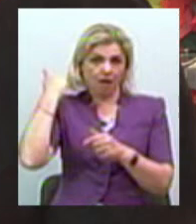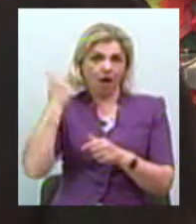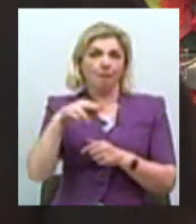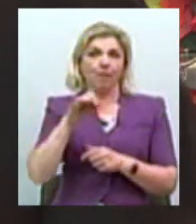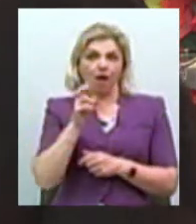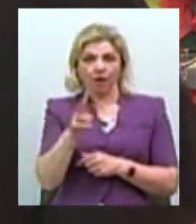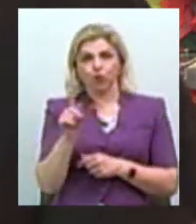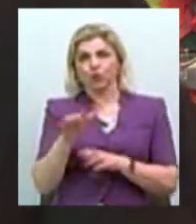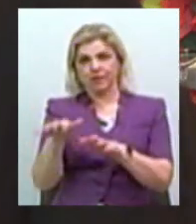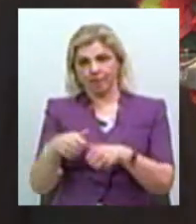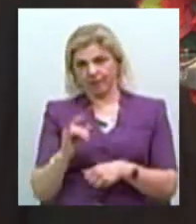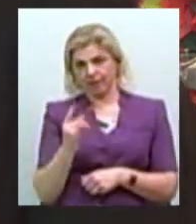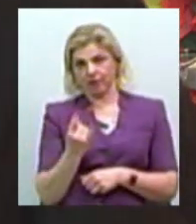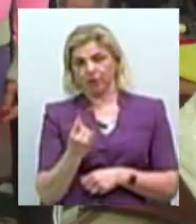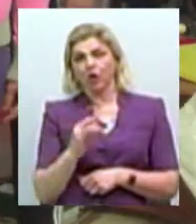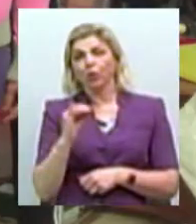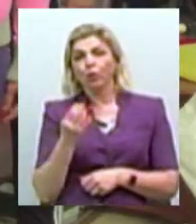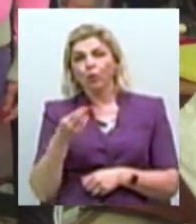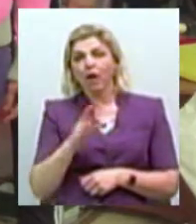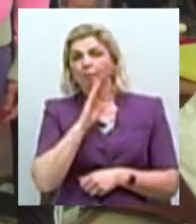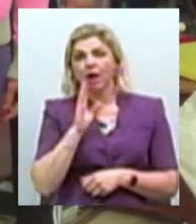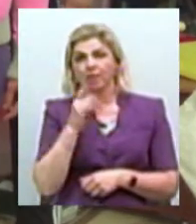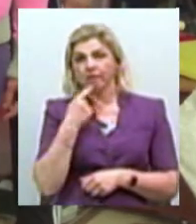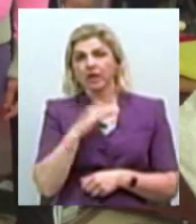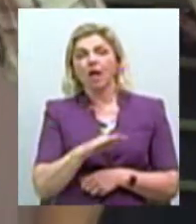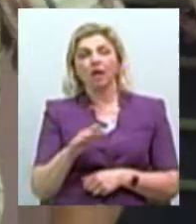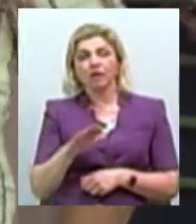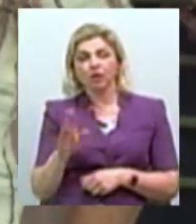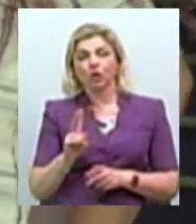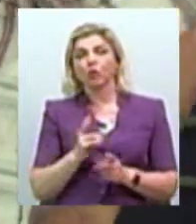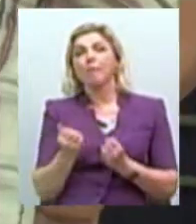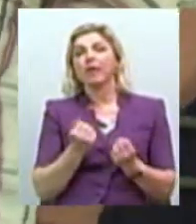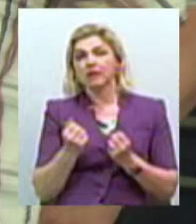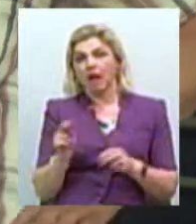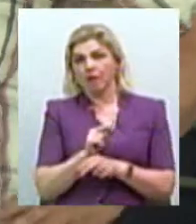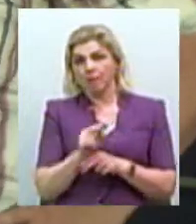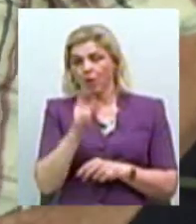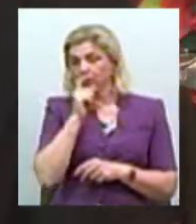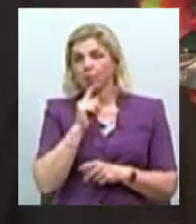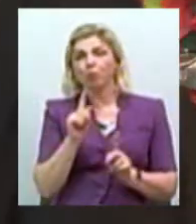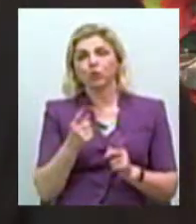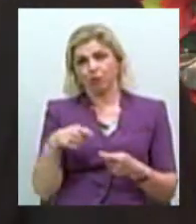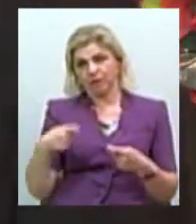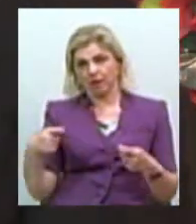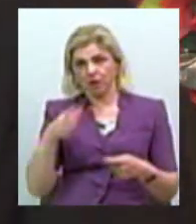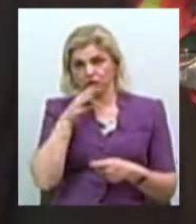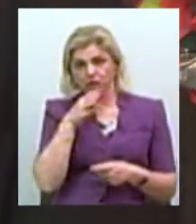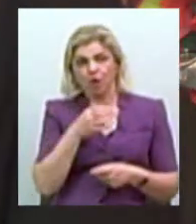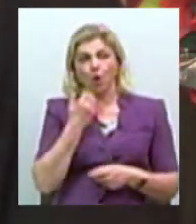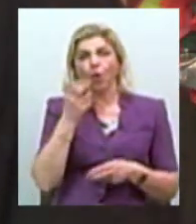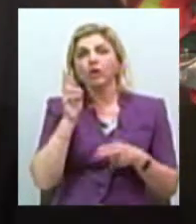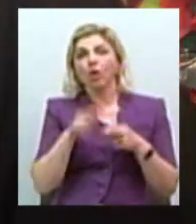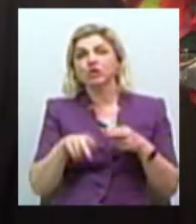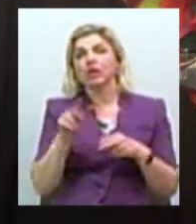дитину. Юлія Бердук говорить, батьки тільки підтримують ремонт, але не розуміють, чому затягують час. Коли він закінчиться,